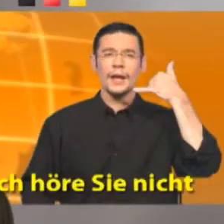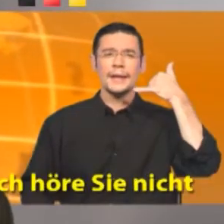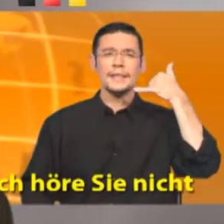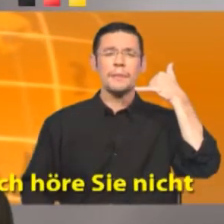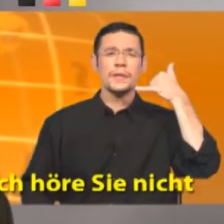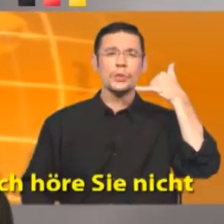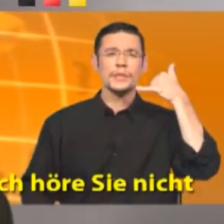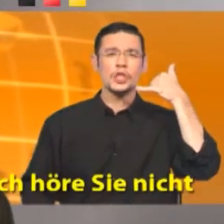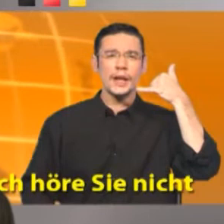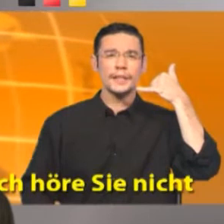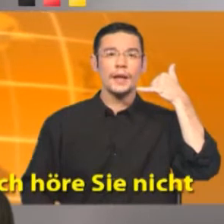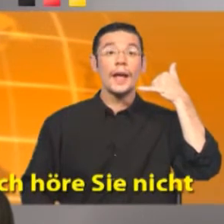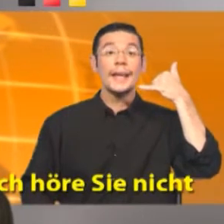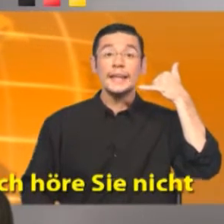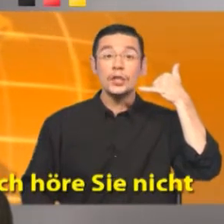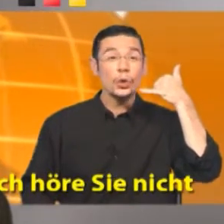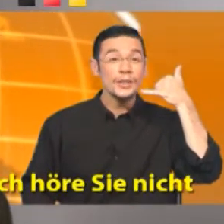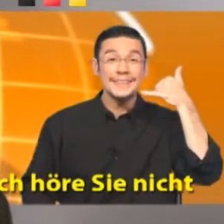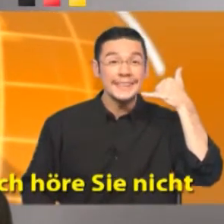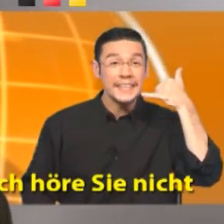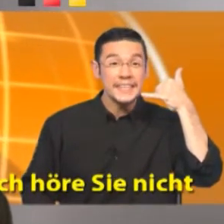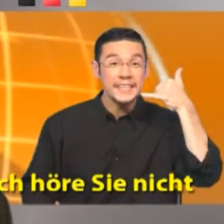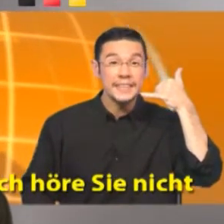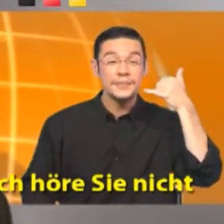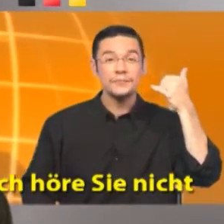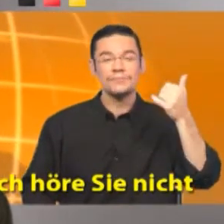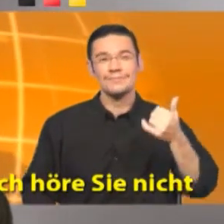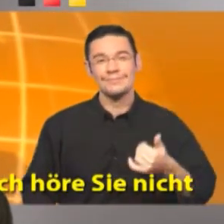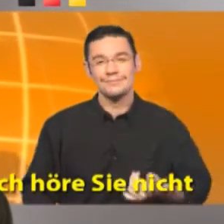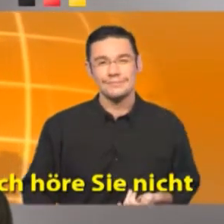Die Verbindung ist schlecht Ich höre sie nicht